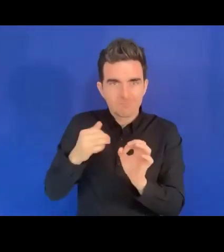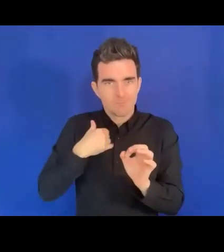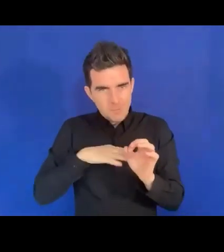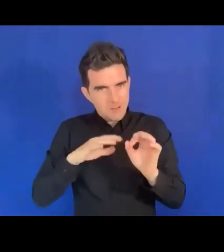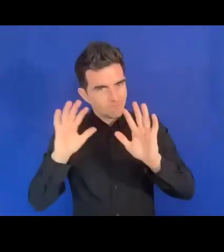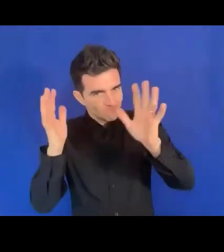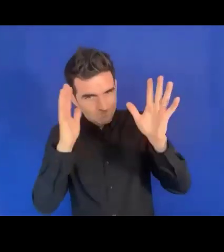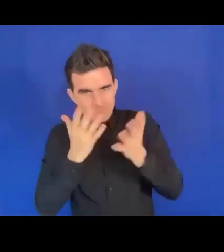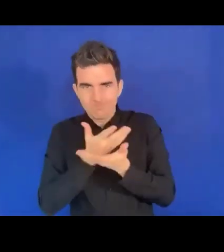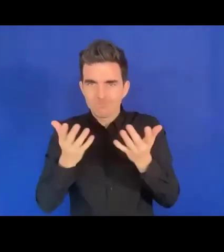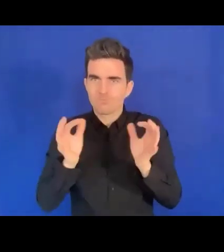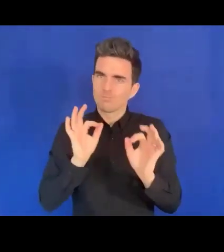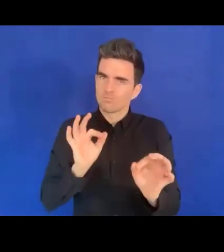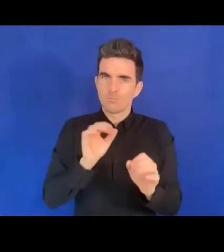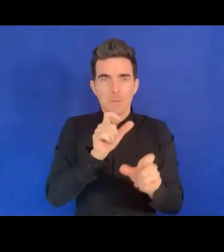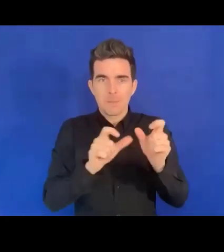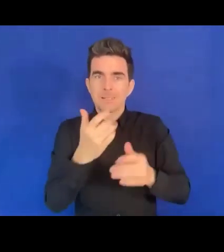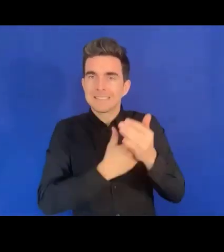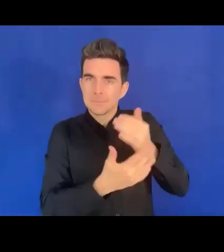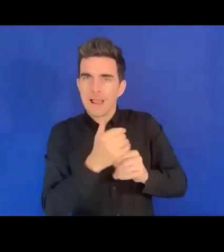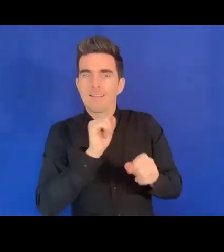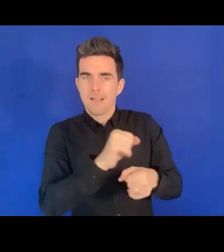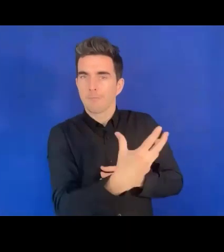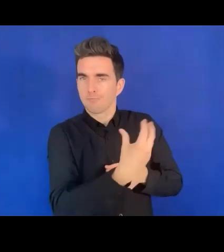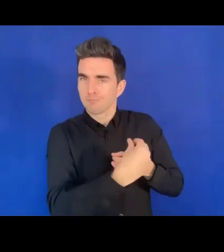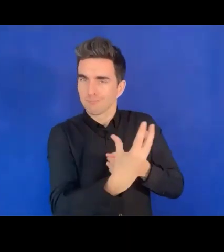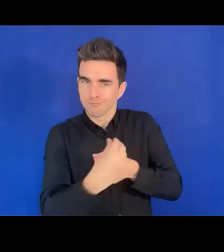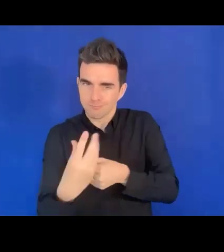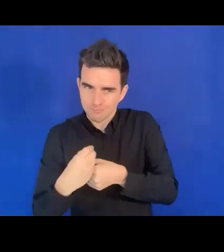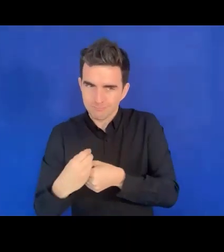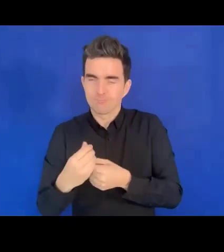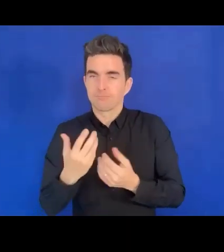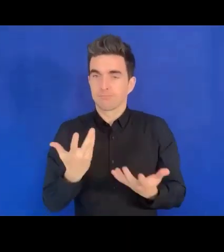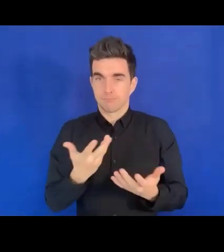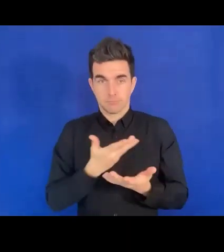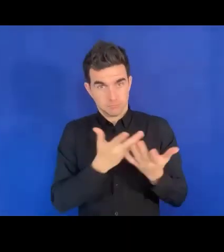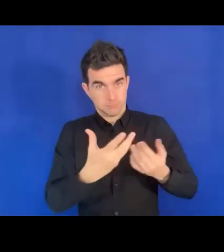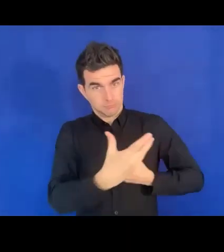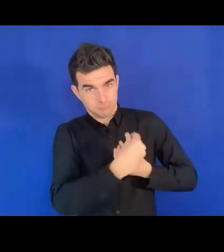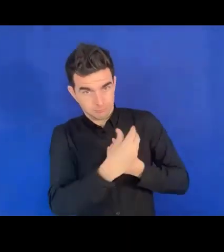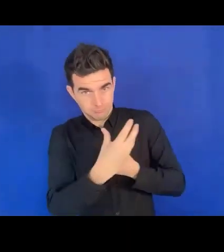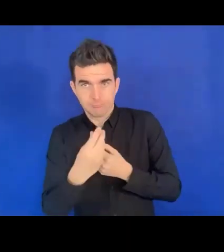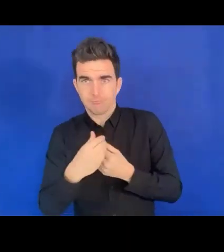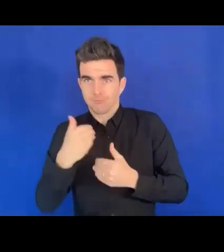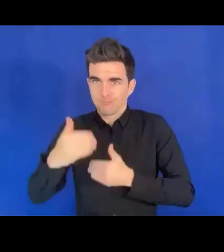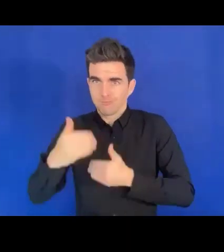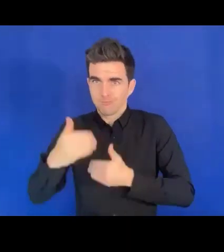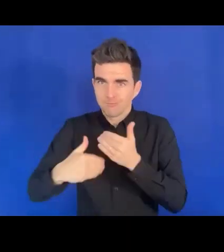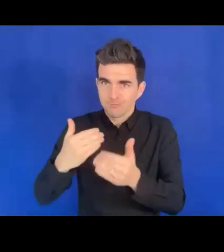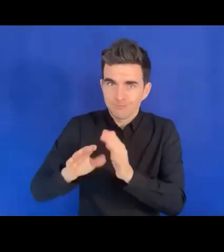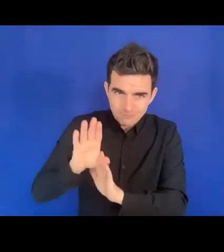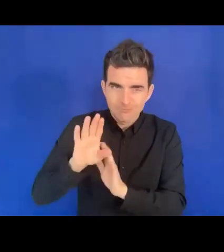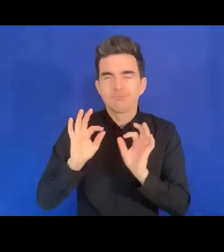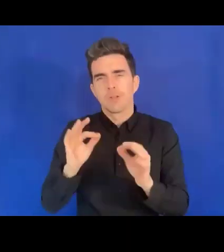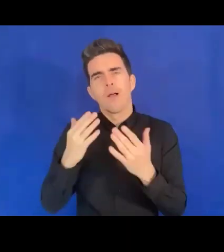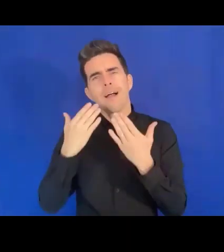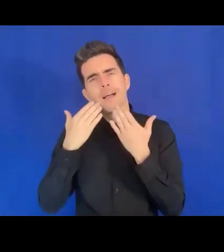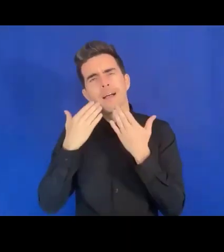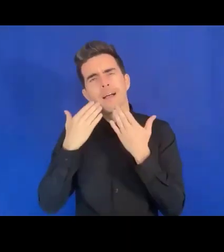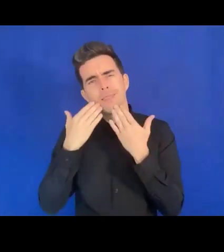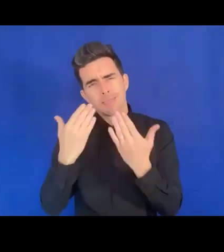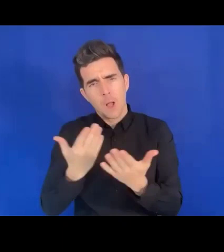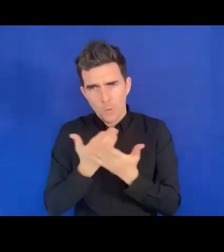travers le monde dans le développement de plusieurs instruments. Merci pour votre attention et j'aimerais aussi dire que nous avons